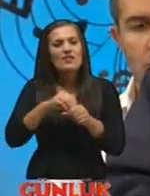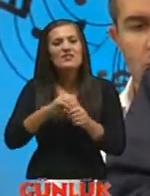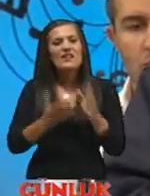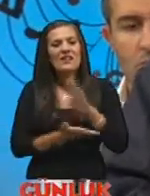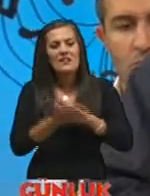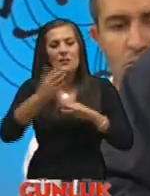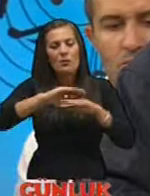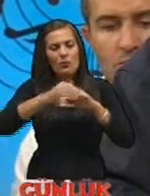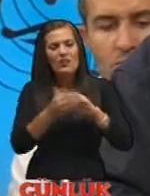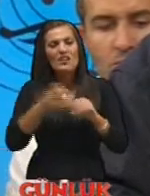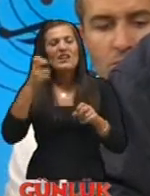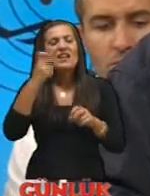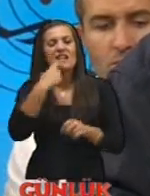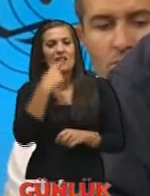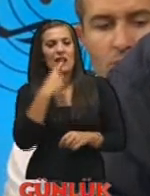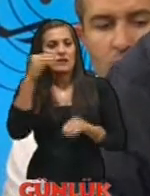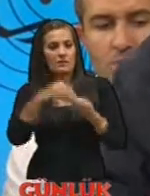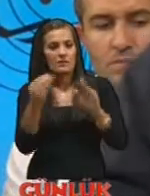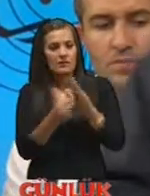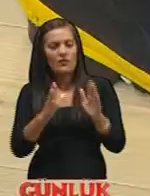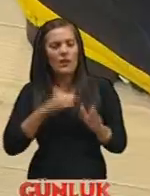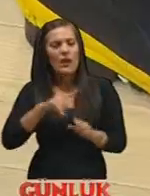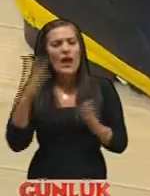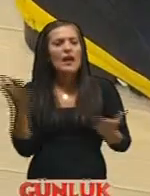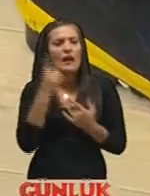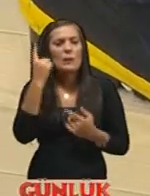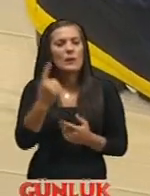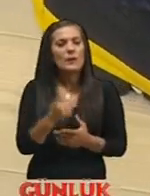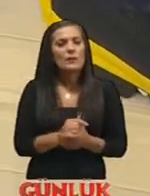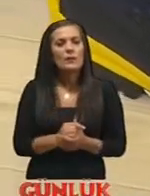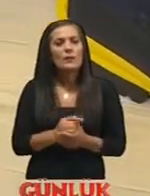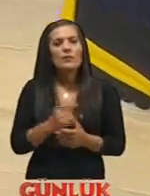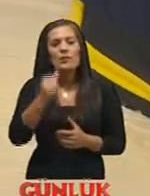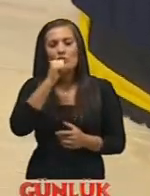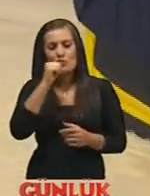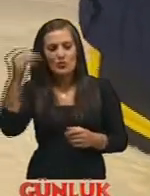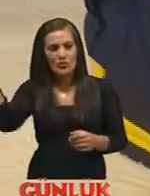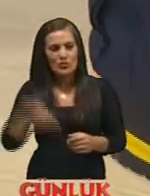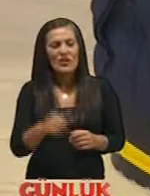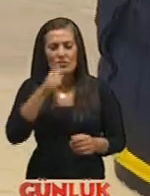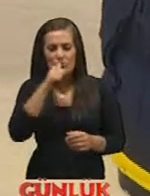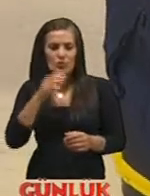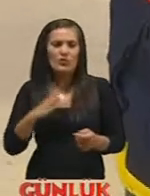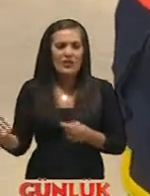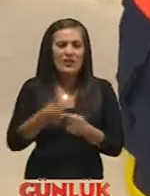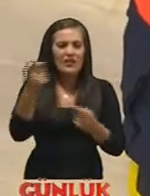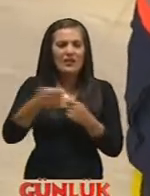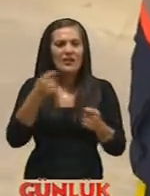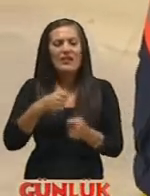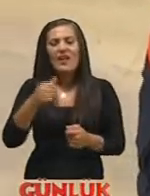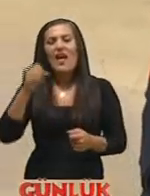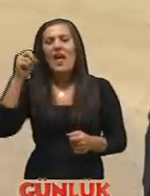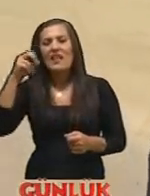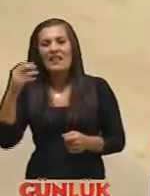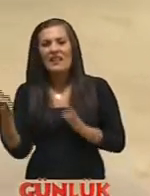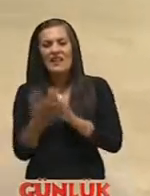tabanlı ve burun kısmında çelik malzeme bulunmaktadır bu herhangi bir işte suyla temas ediyoruz sürekli iletken olmasın